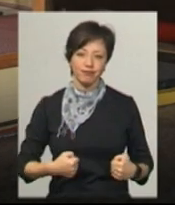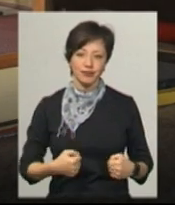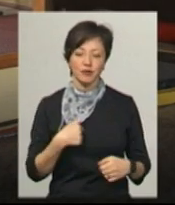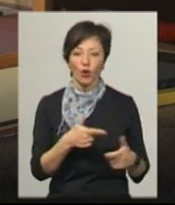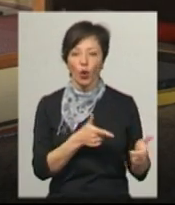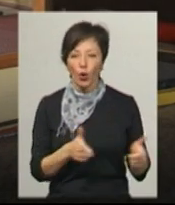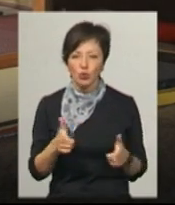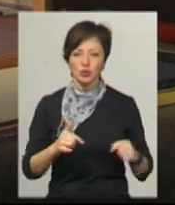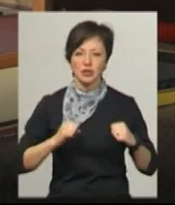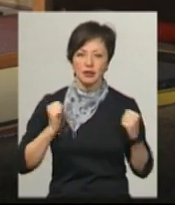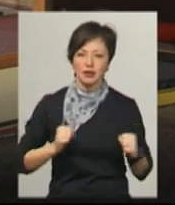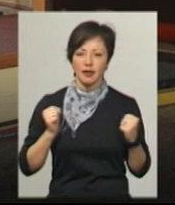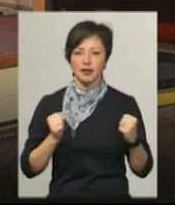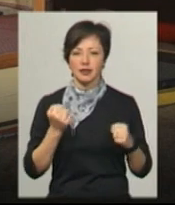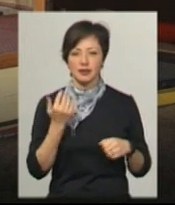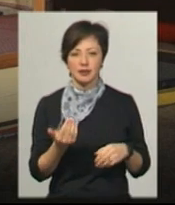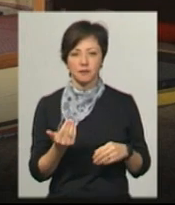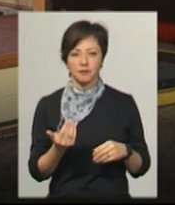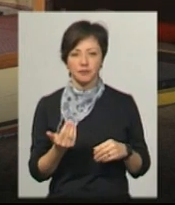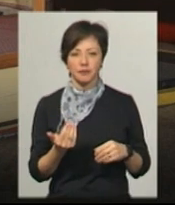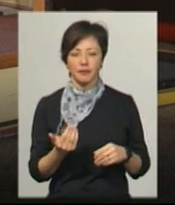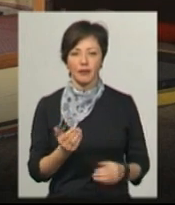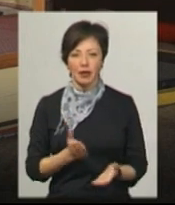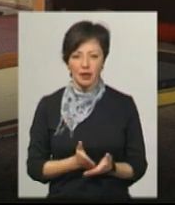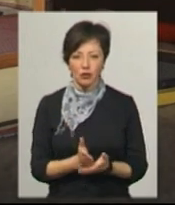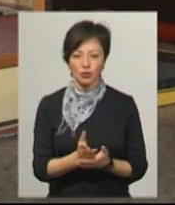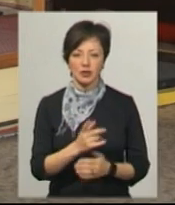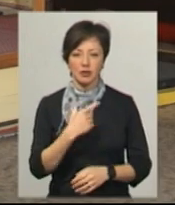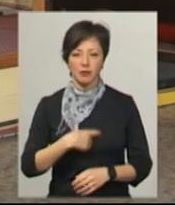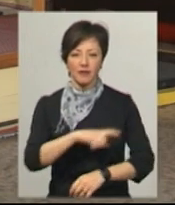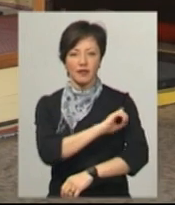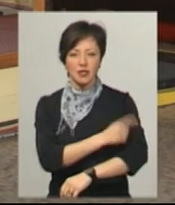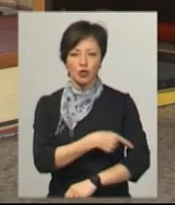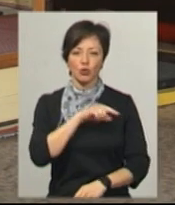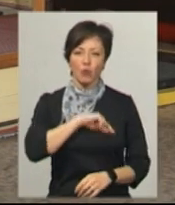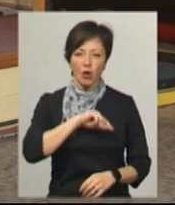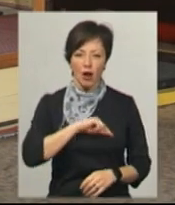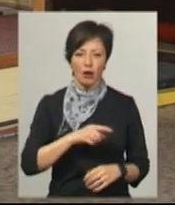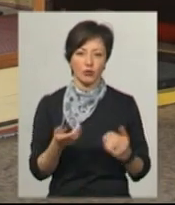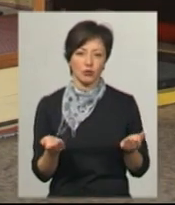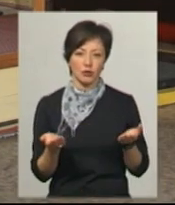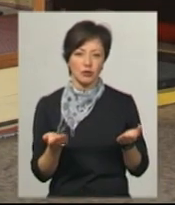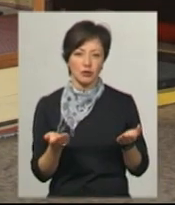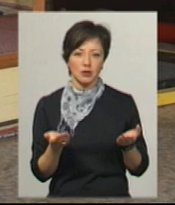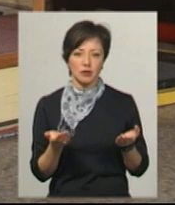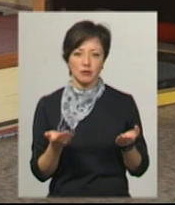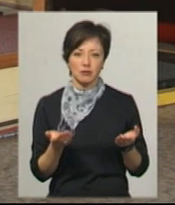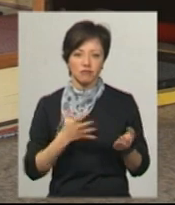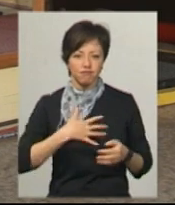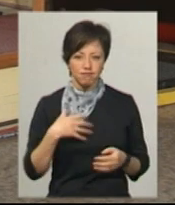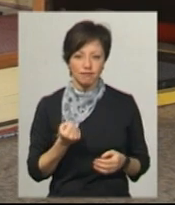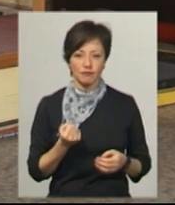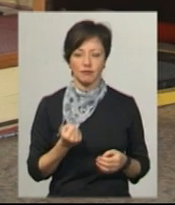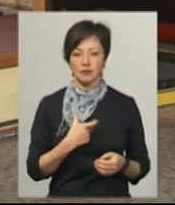готуєшся, ти стараєшся, ти налаштовуєш себе фізично, морально, збираєш себе